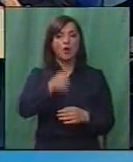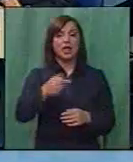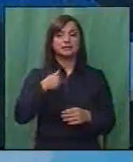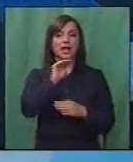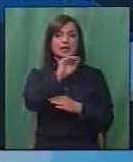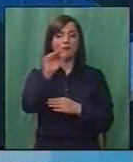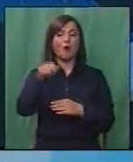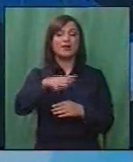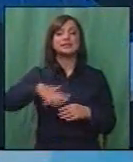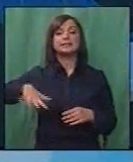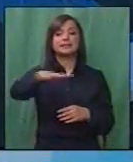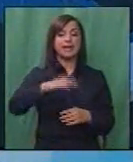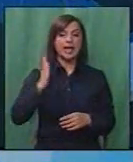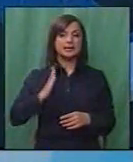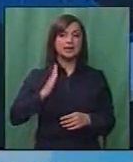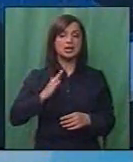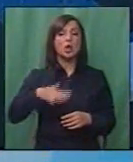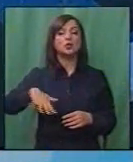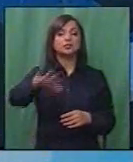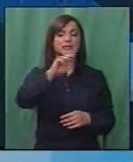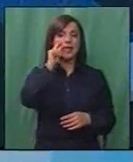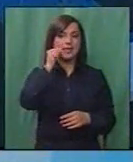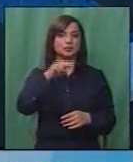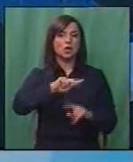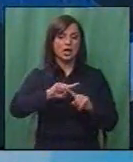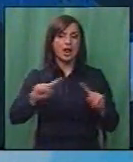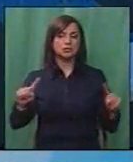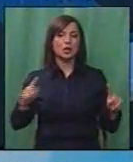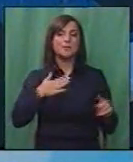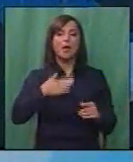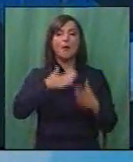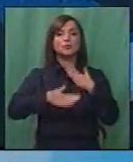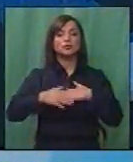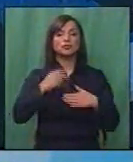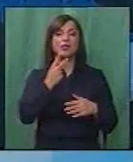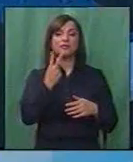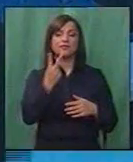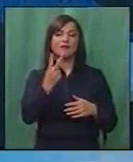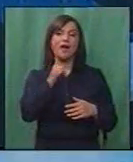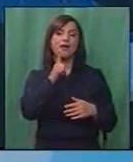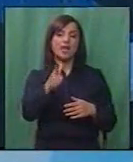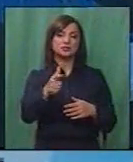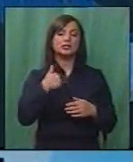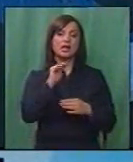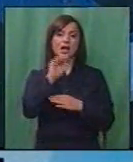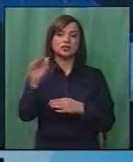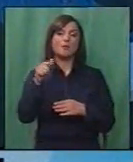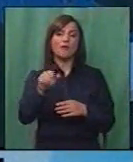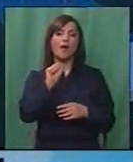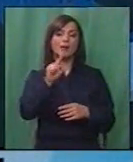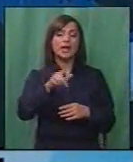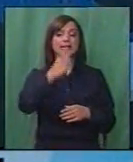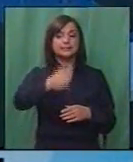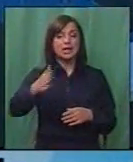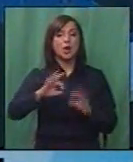оваа прилика, пошто оваа е емисија за сите грајани и од сите националности. Драго ми е што води и двојазично за да ја упатан пораката. Значи,